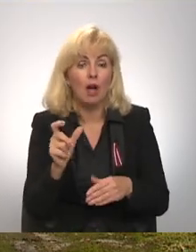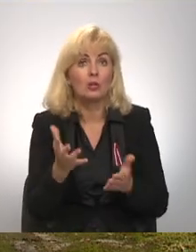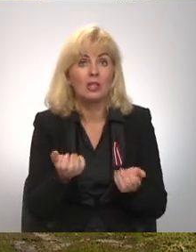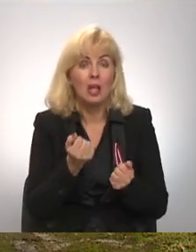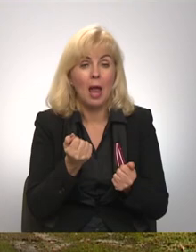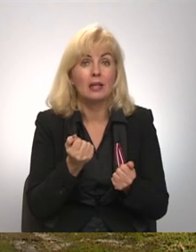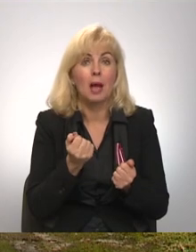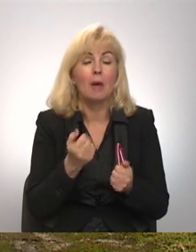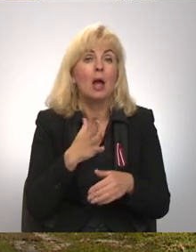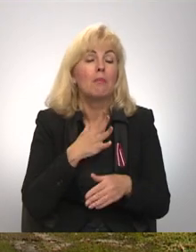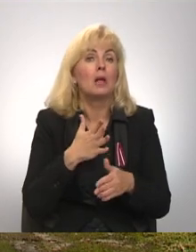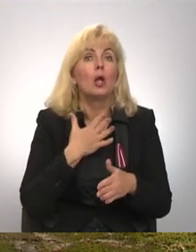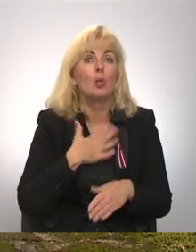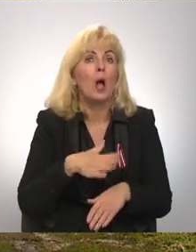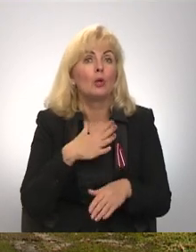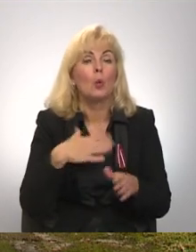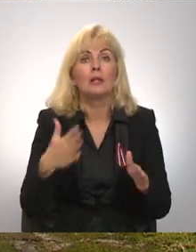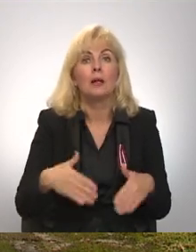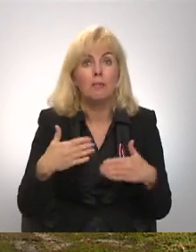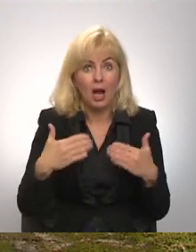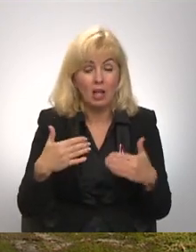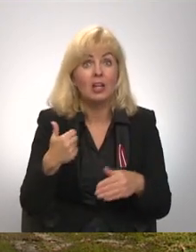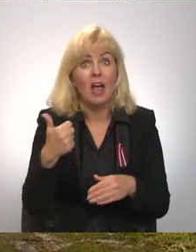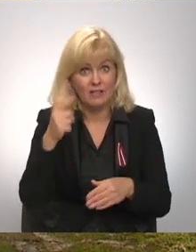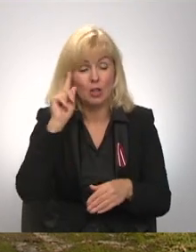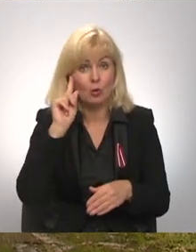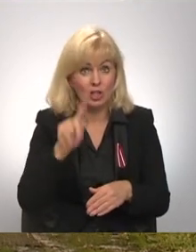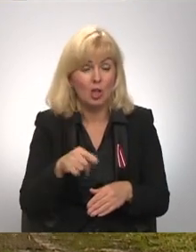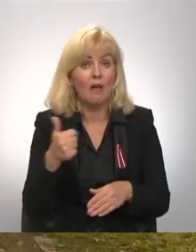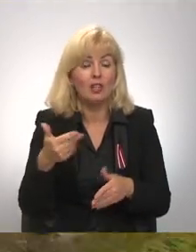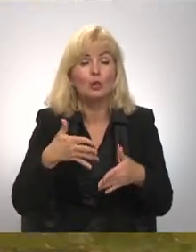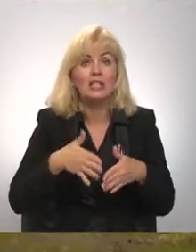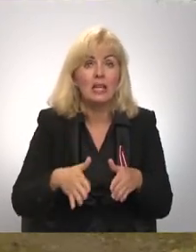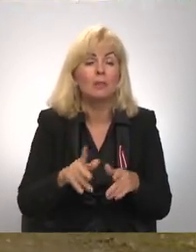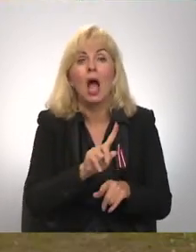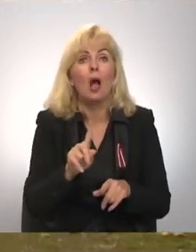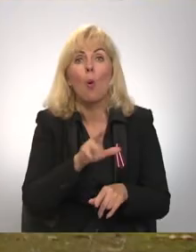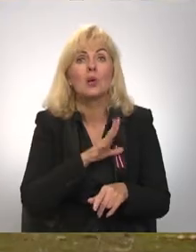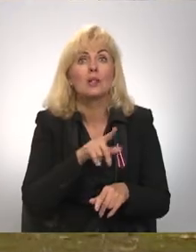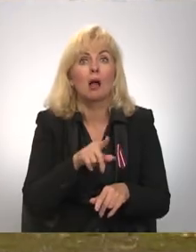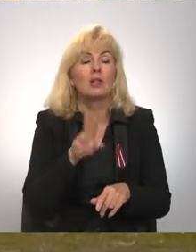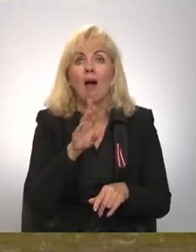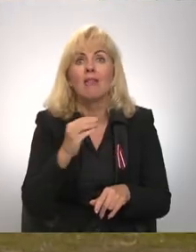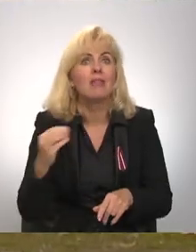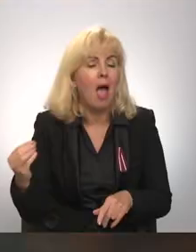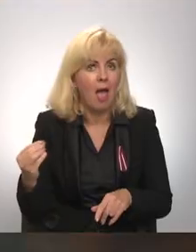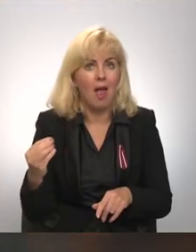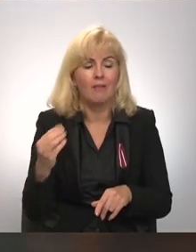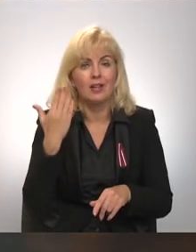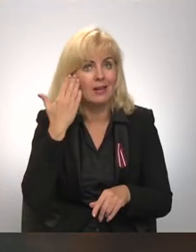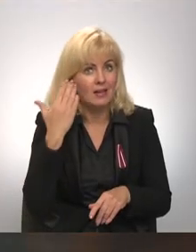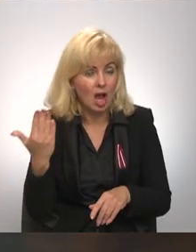no obām pusēm. Viņi ļoti, ļoti priecīgi. Viņi visvār zināja, ka viņu dzimtā, kas tāds ir? Nē, nē.